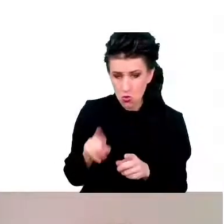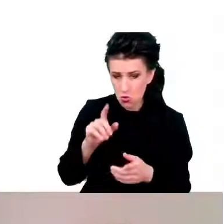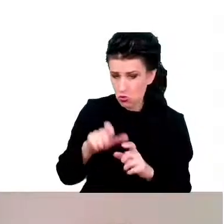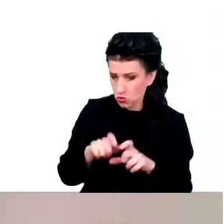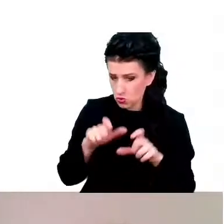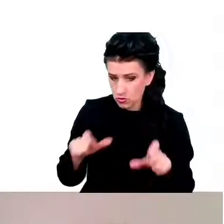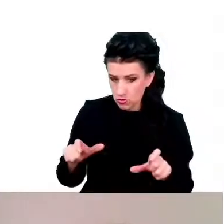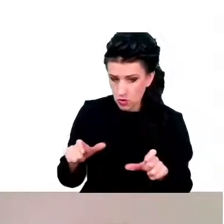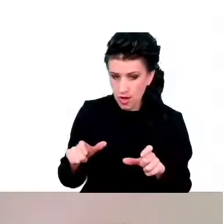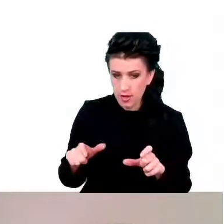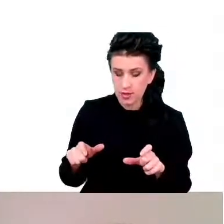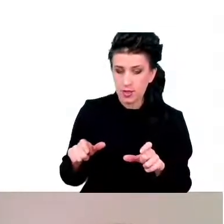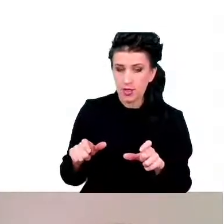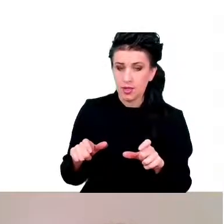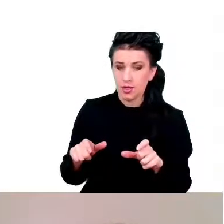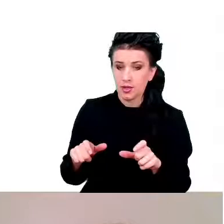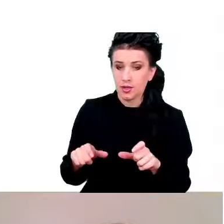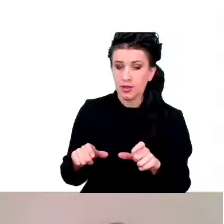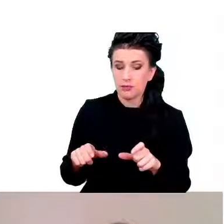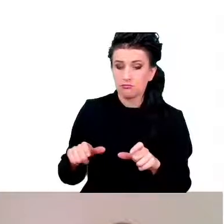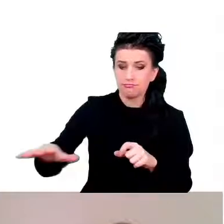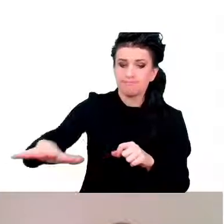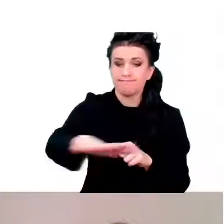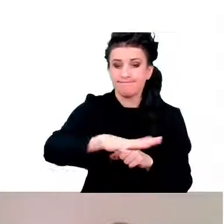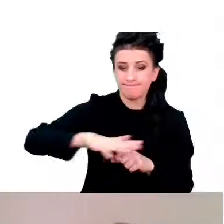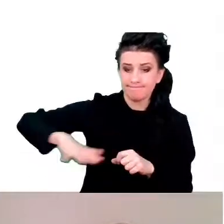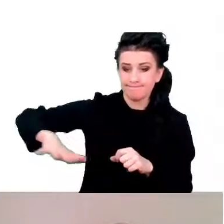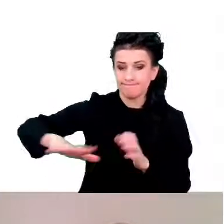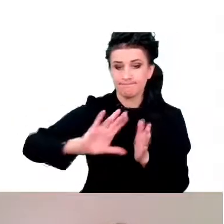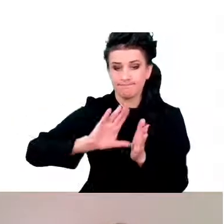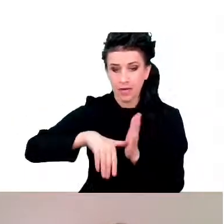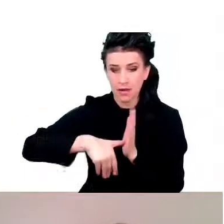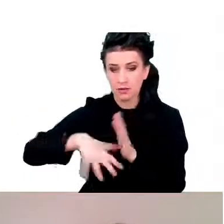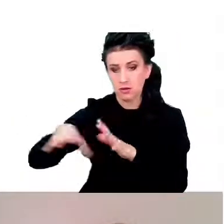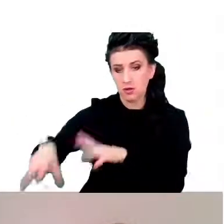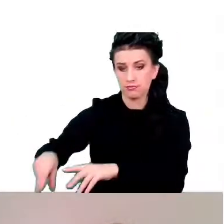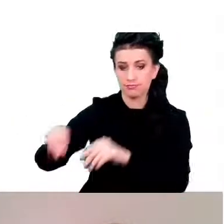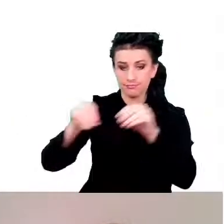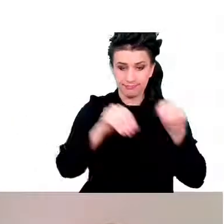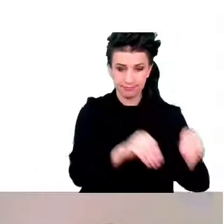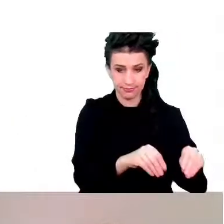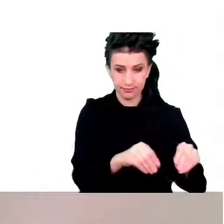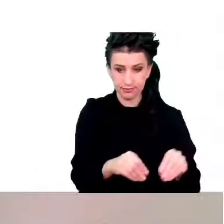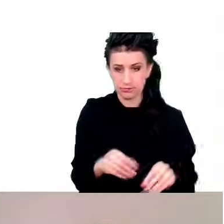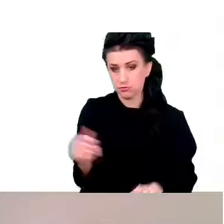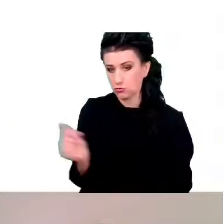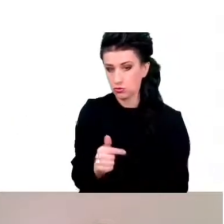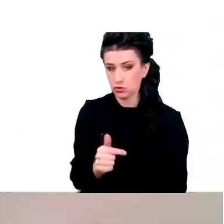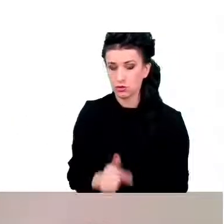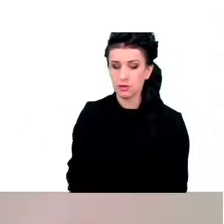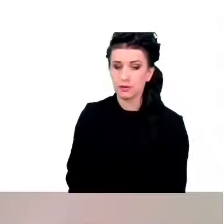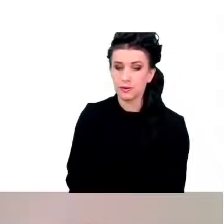całe miasto musiało się ewakuować. I wszystkie